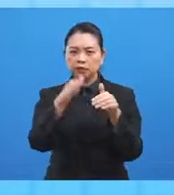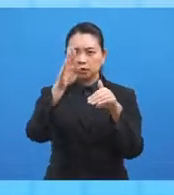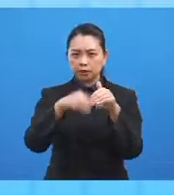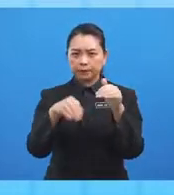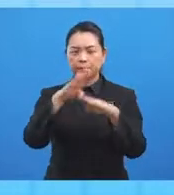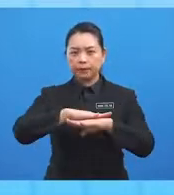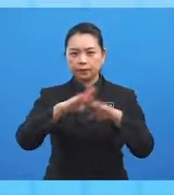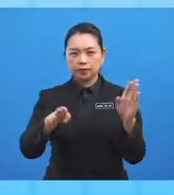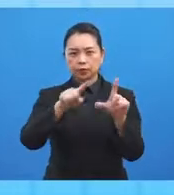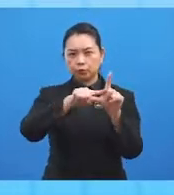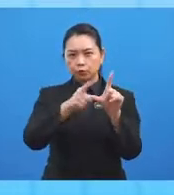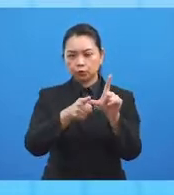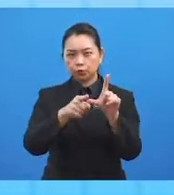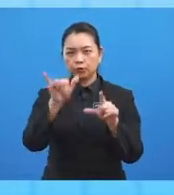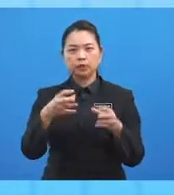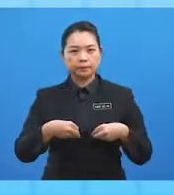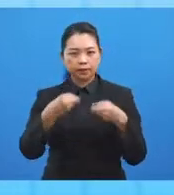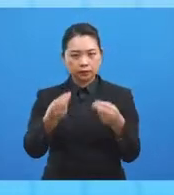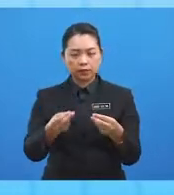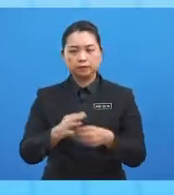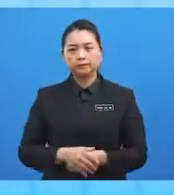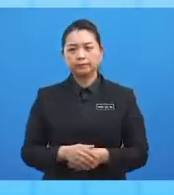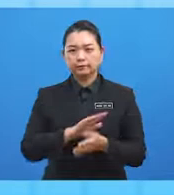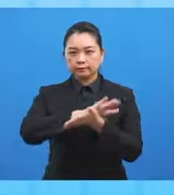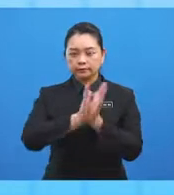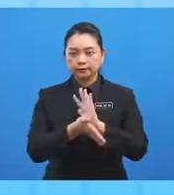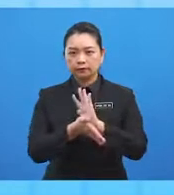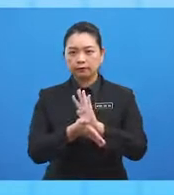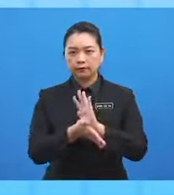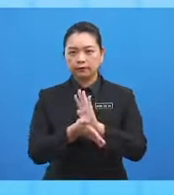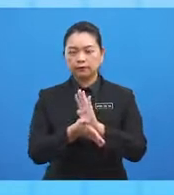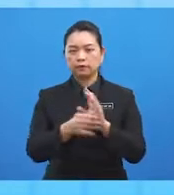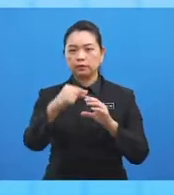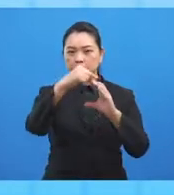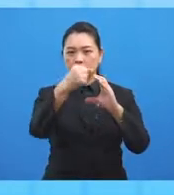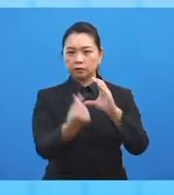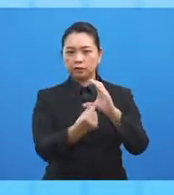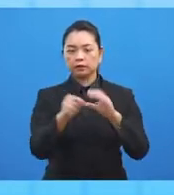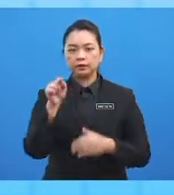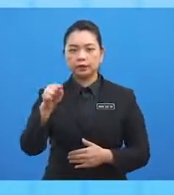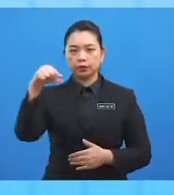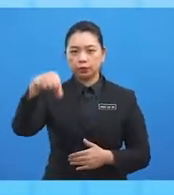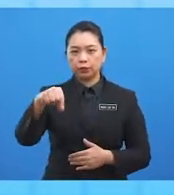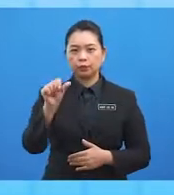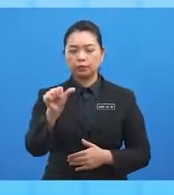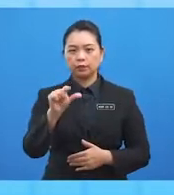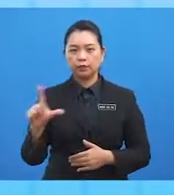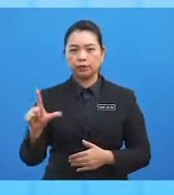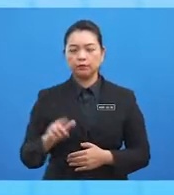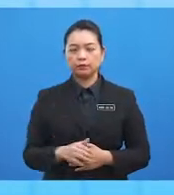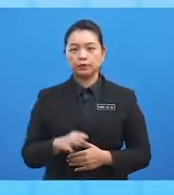beza sudut yang diberi. Maka longitude titik Q ialah